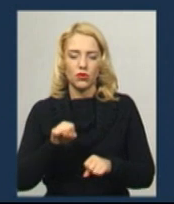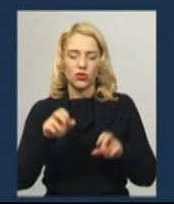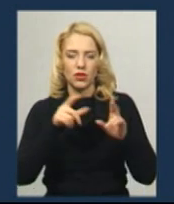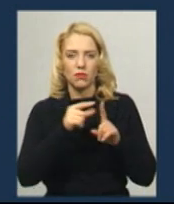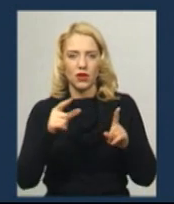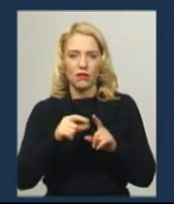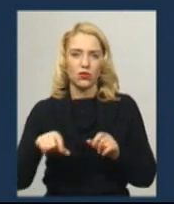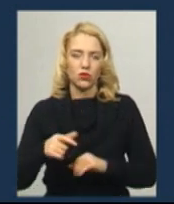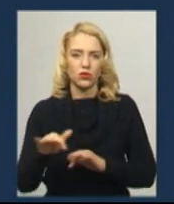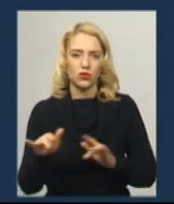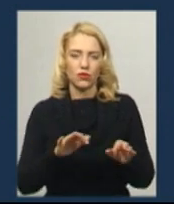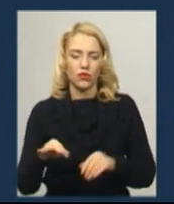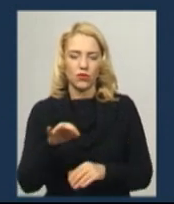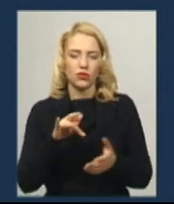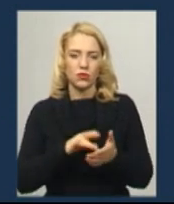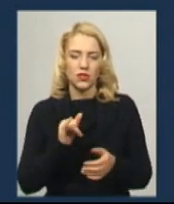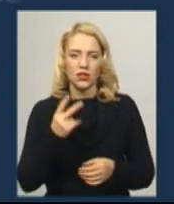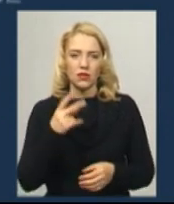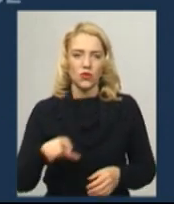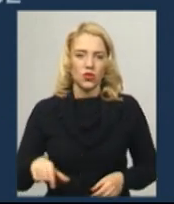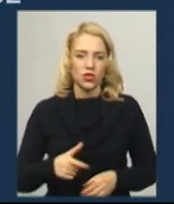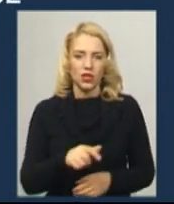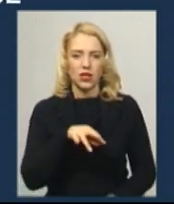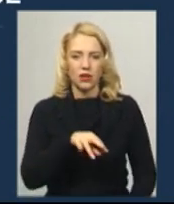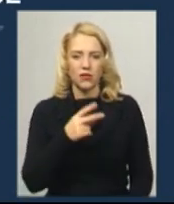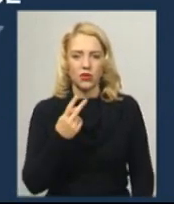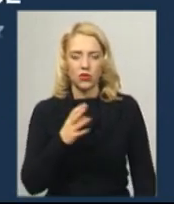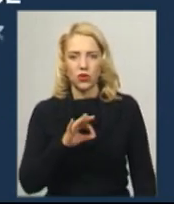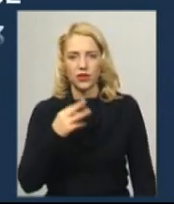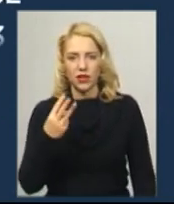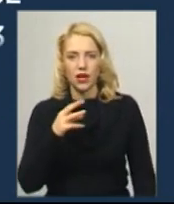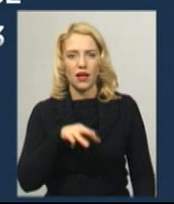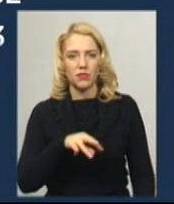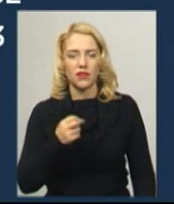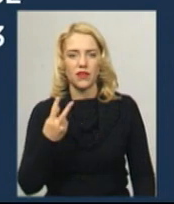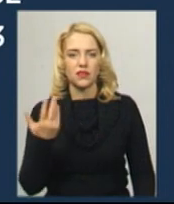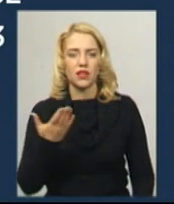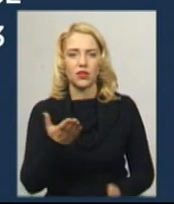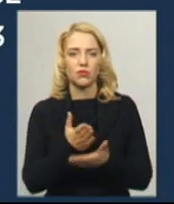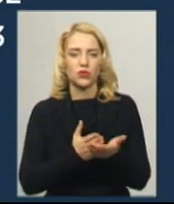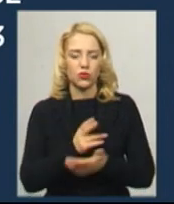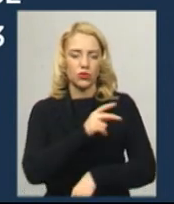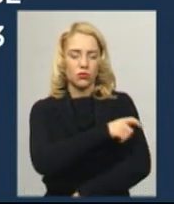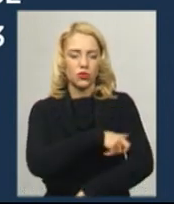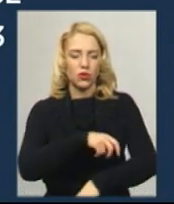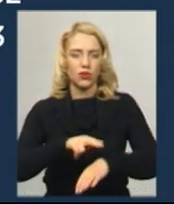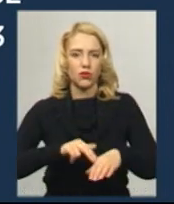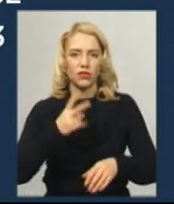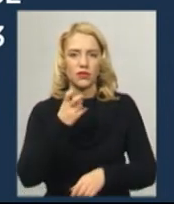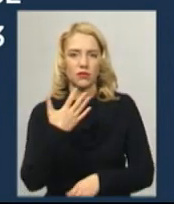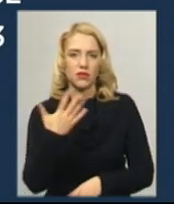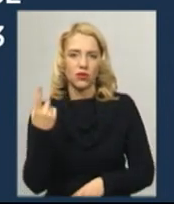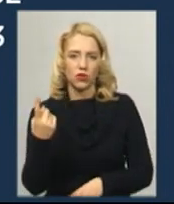в обласному центрі та на двох автошляхах Н-03 та М-12, які обслуговують патрульні поліцейські. 251